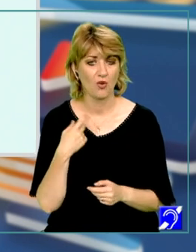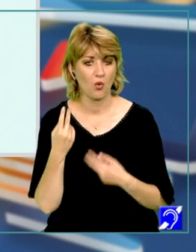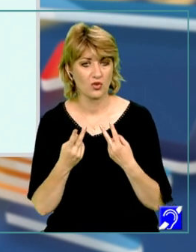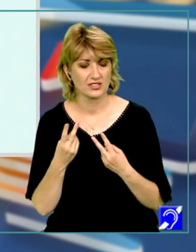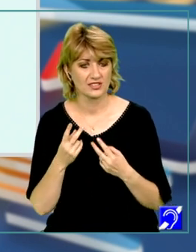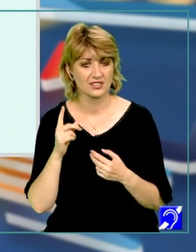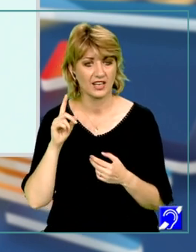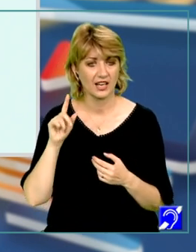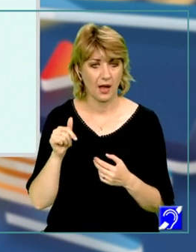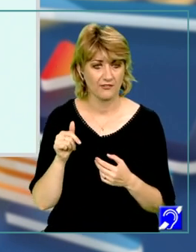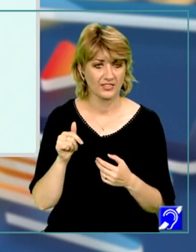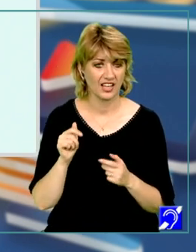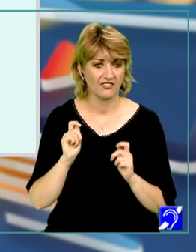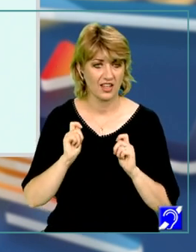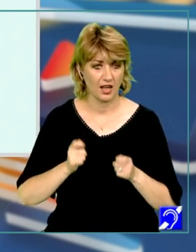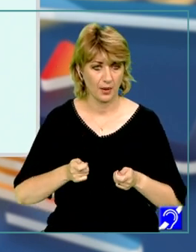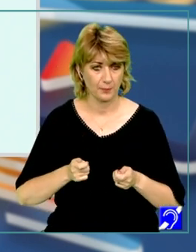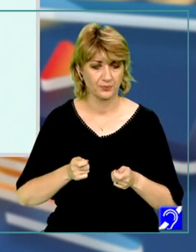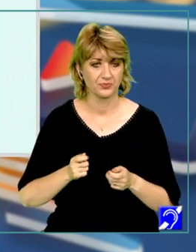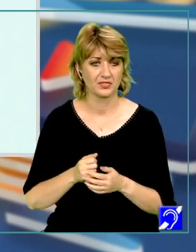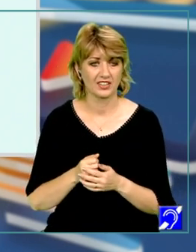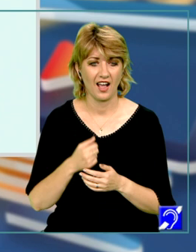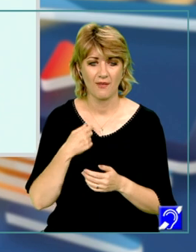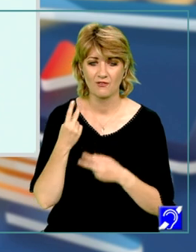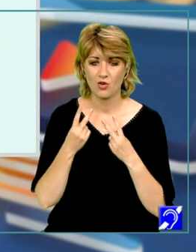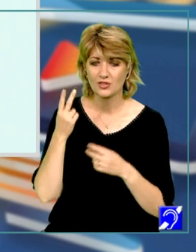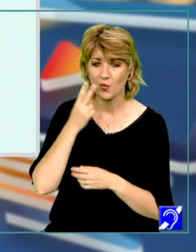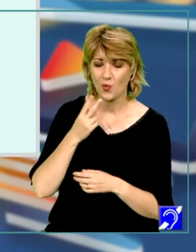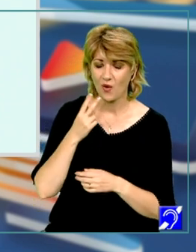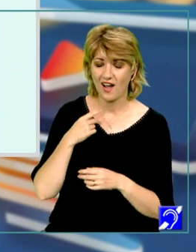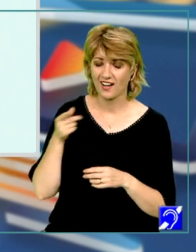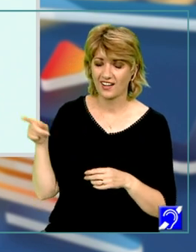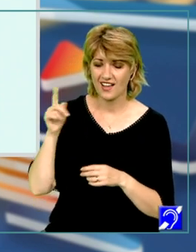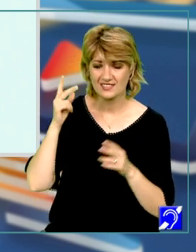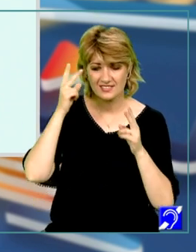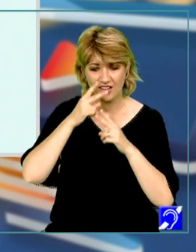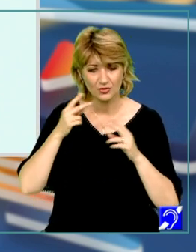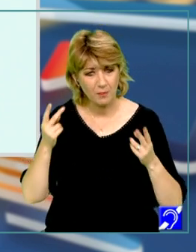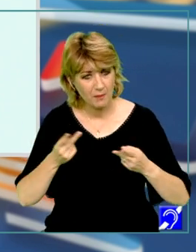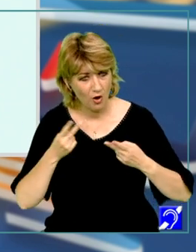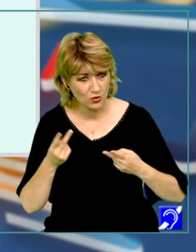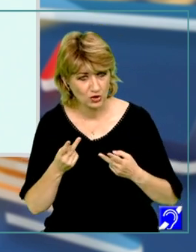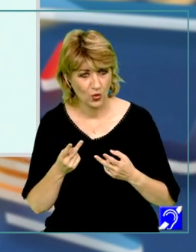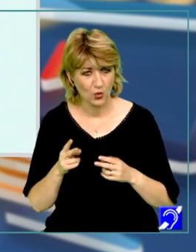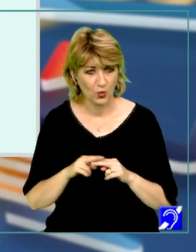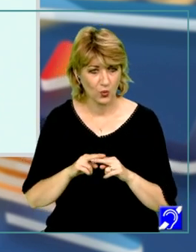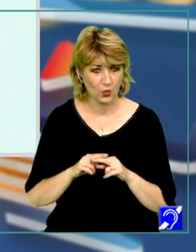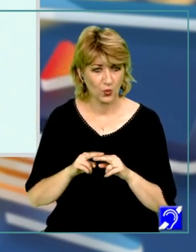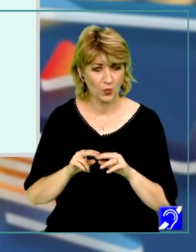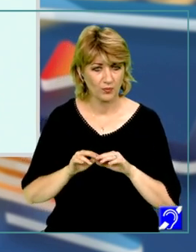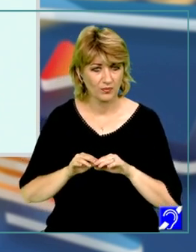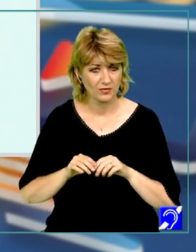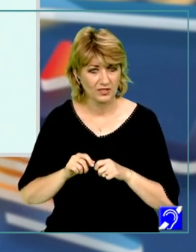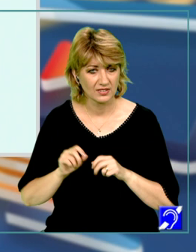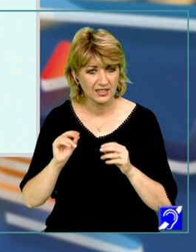derivata raportului și am folosit culori ca să fie mai ușor în a înțelege cum anume distribuim factorii sau termenii,